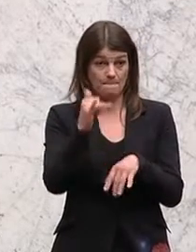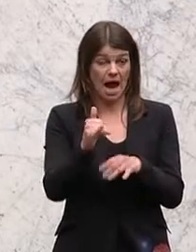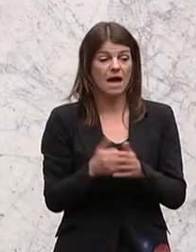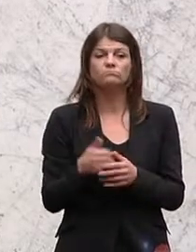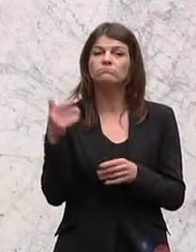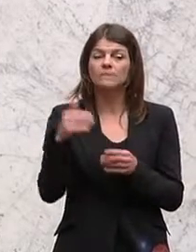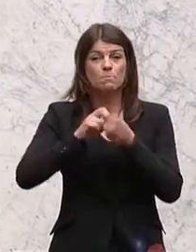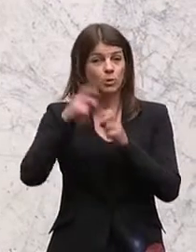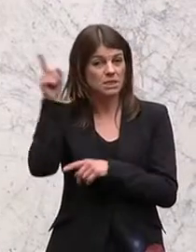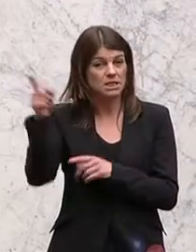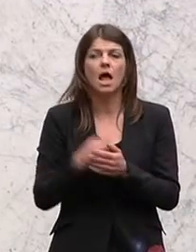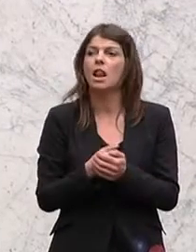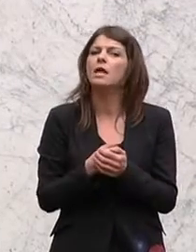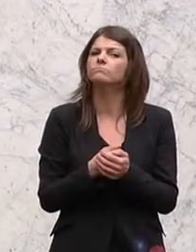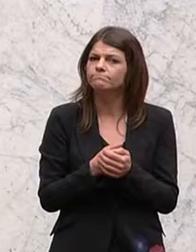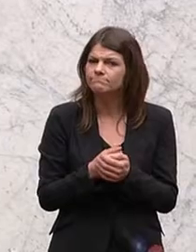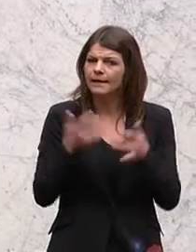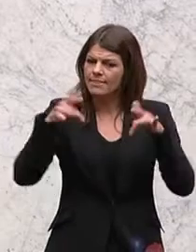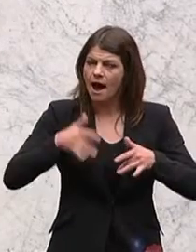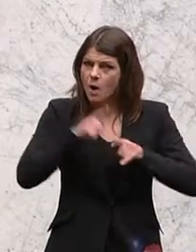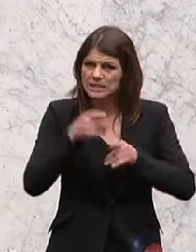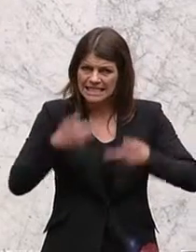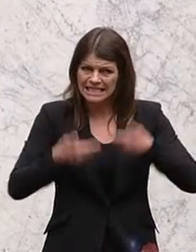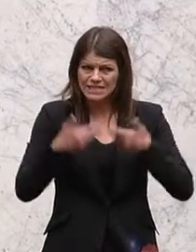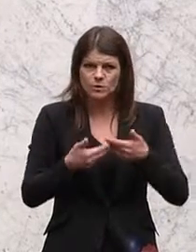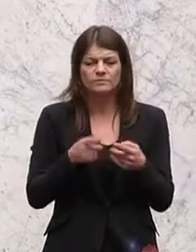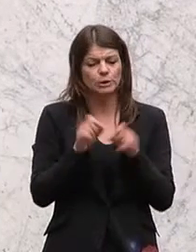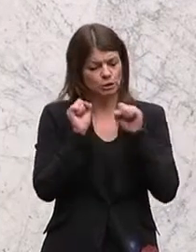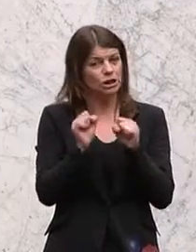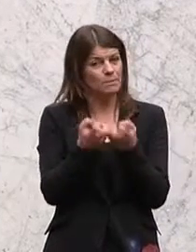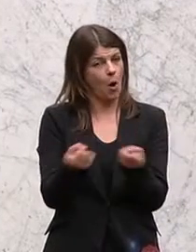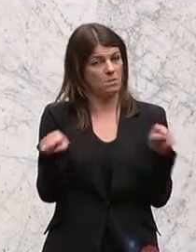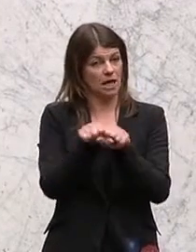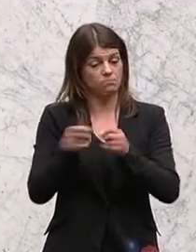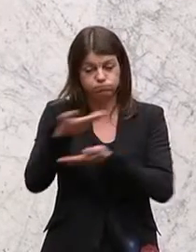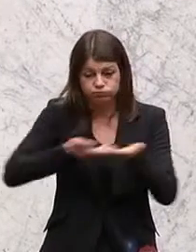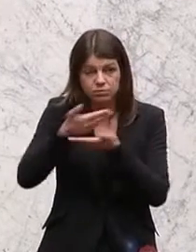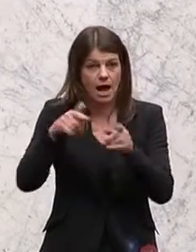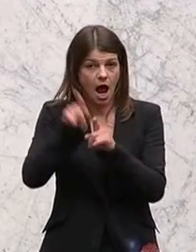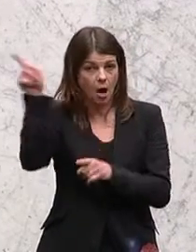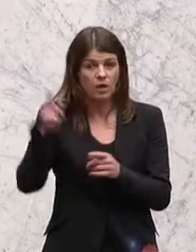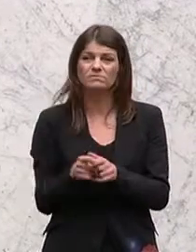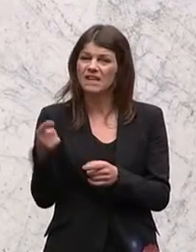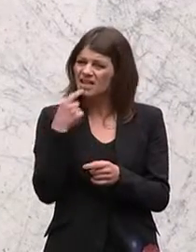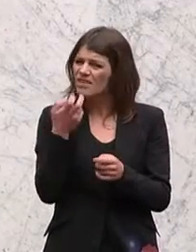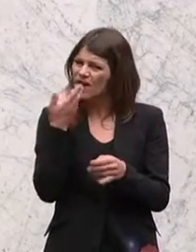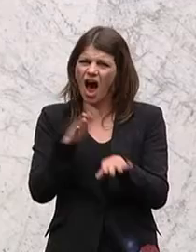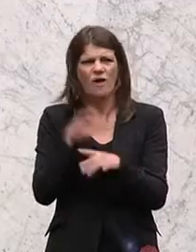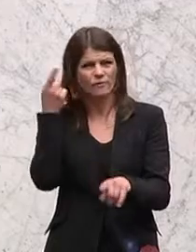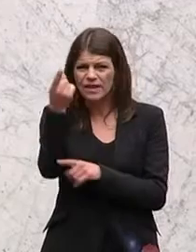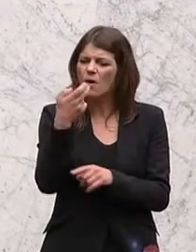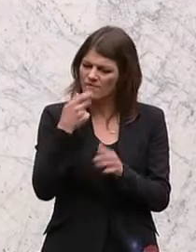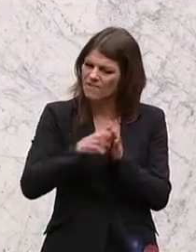auf Brüsseler Ebene eine Sitzung, ein ständiges Komitee statt, wo über ein langfristiges Verbot von